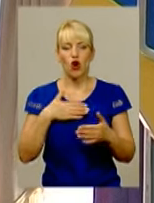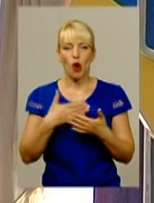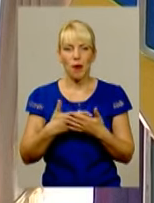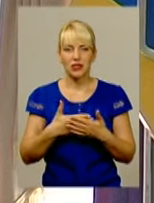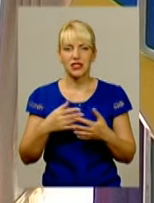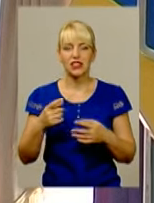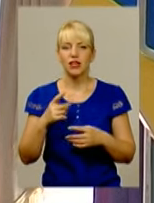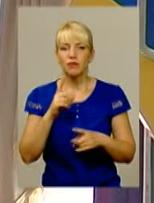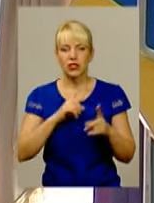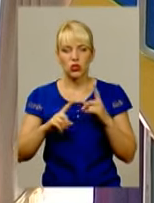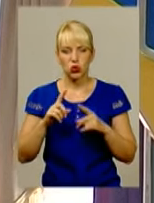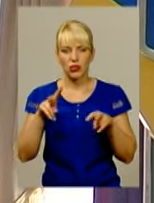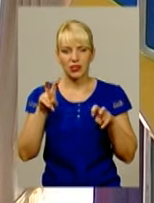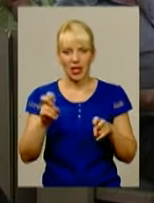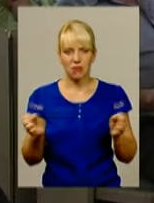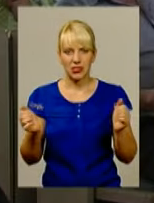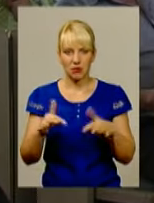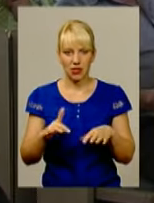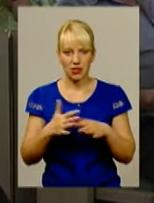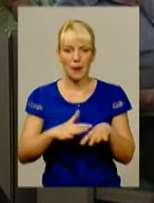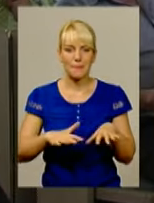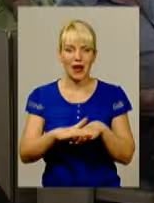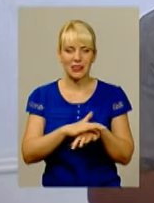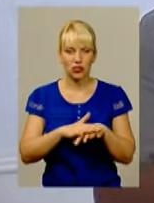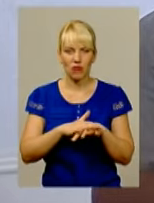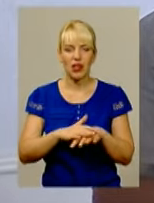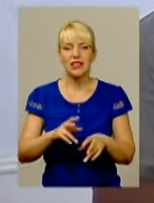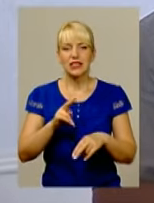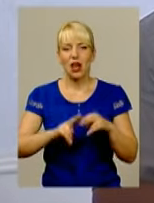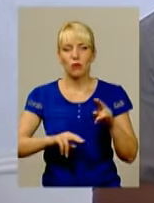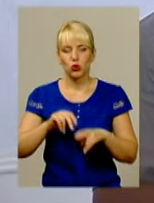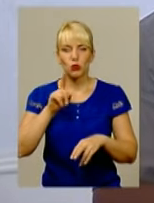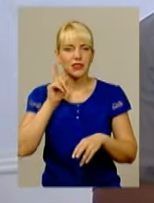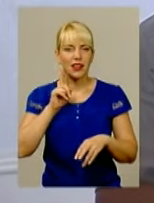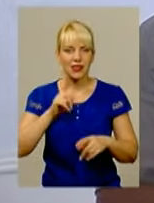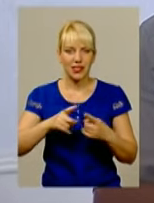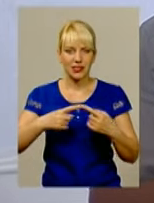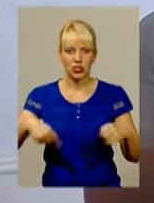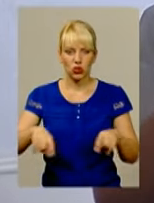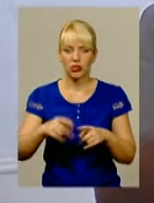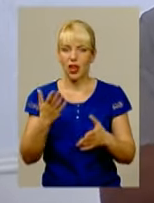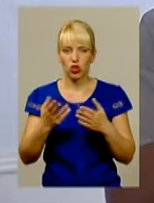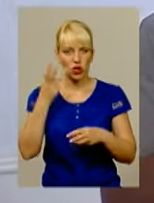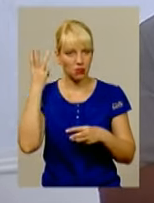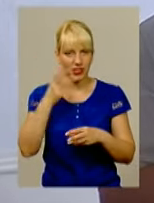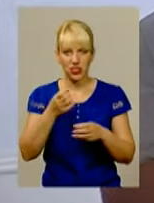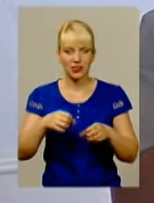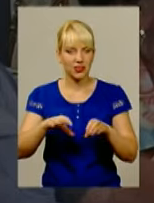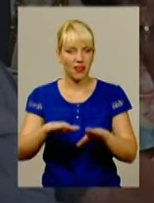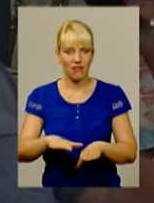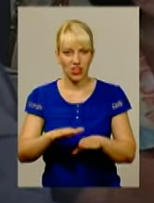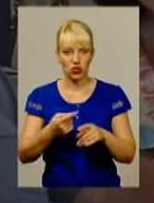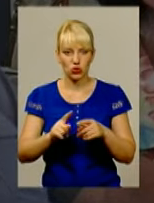слухання. Тема зібрання – масова забудова зелених зон міста. Якщо влада Хмельницького не вирішить цю хронічну проблему, то хмельничани